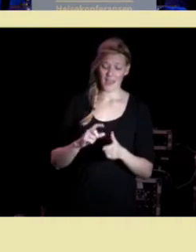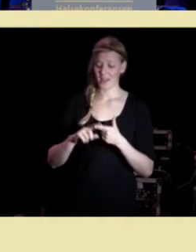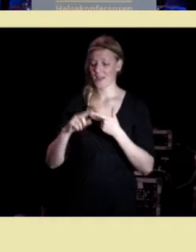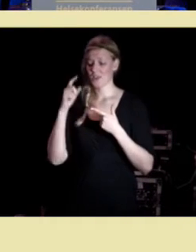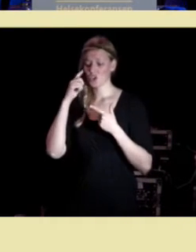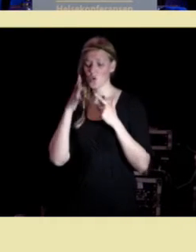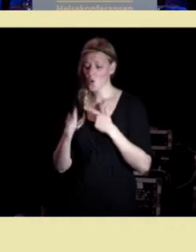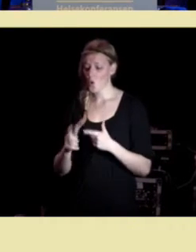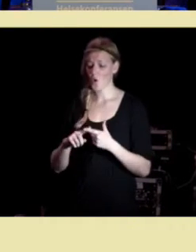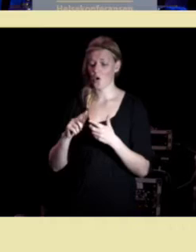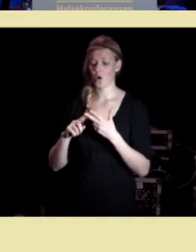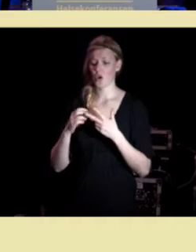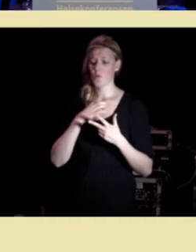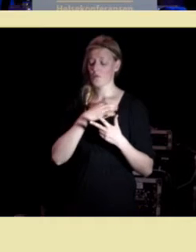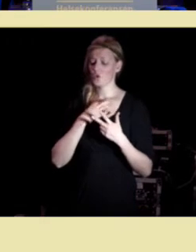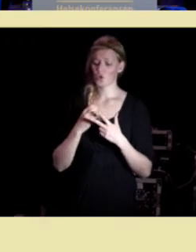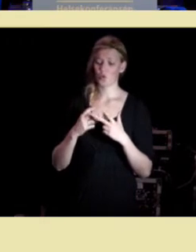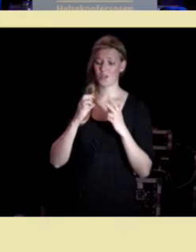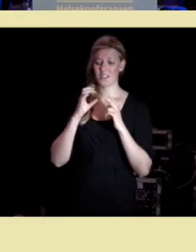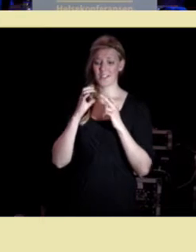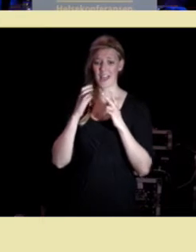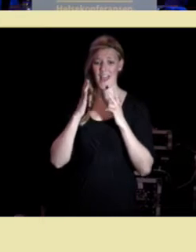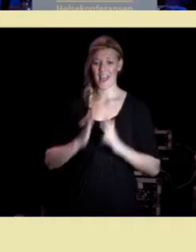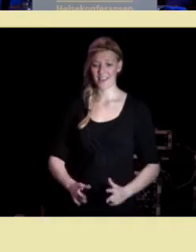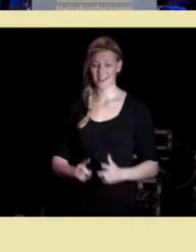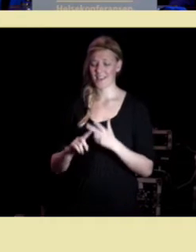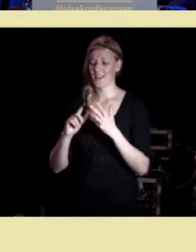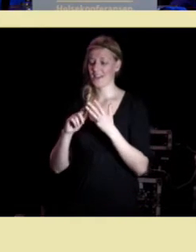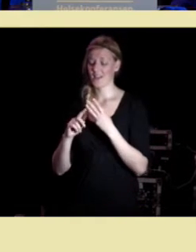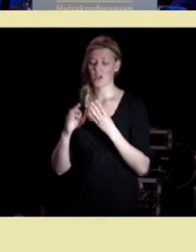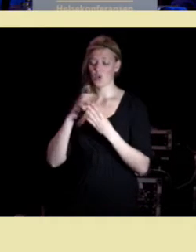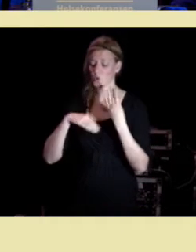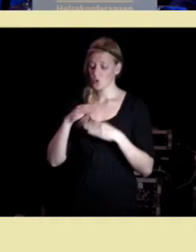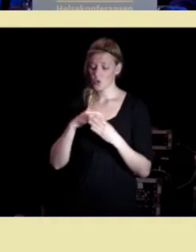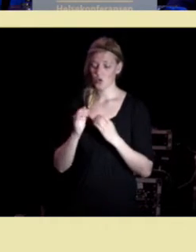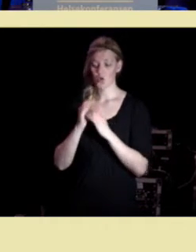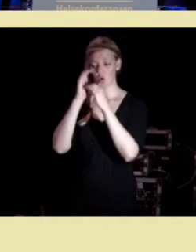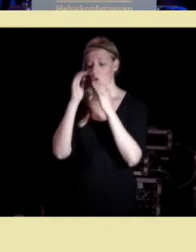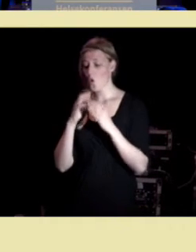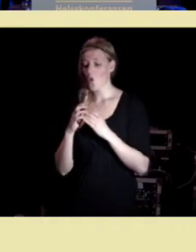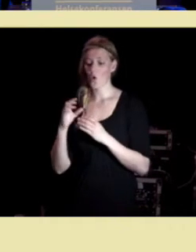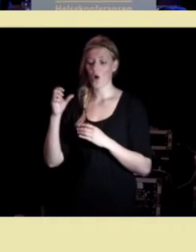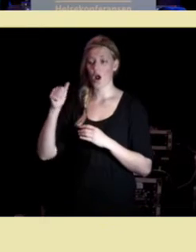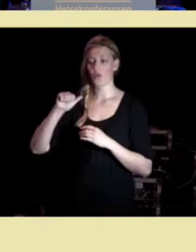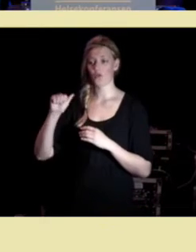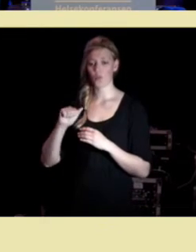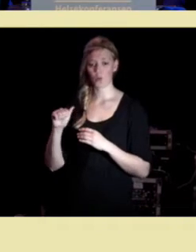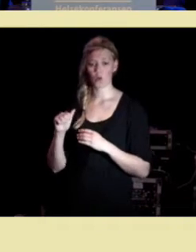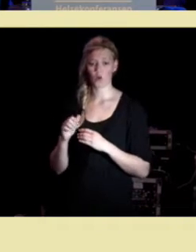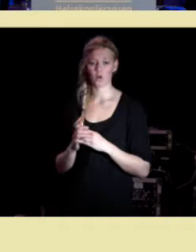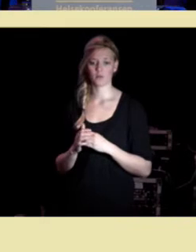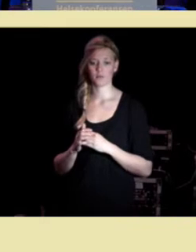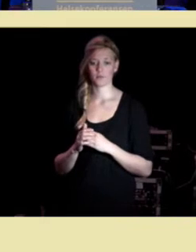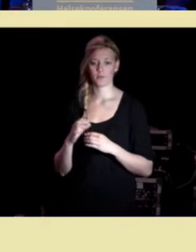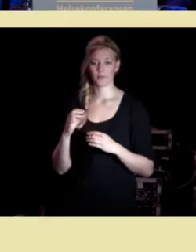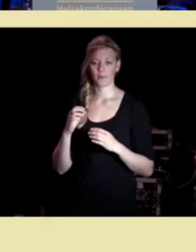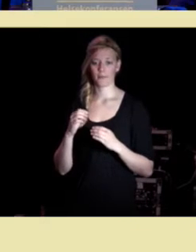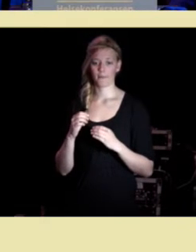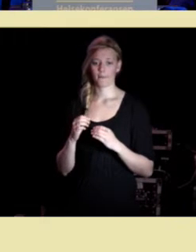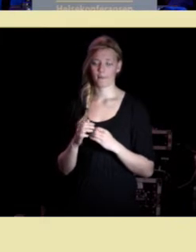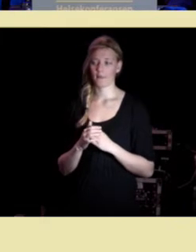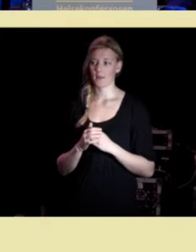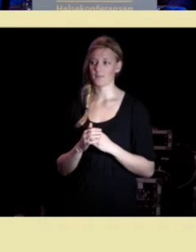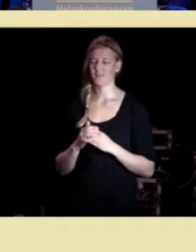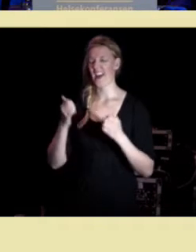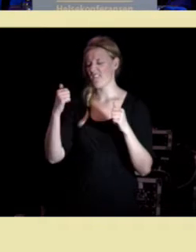det er en profesjonsetiker, det er en språkviter, og det er en sosiolog og en antropolog. Såpass må det til, for så vanskelig er det.